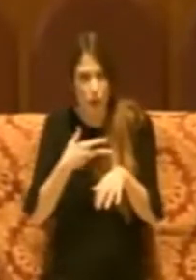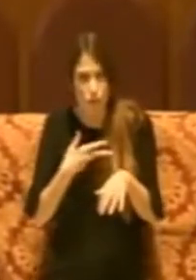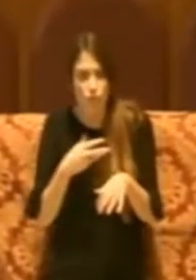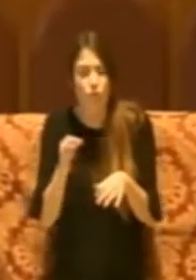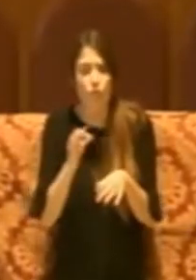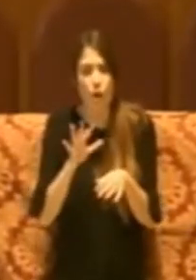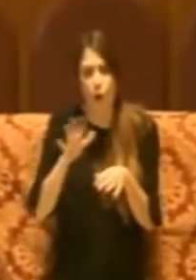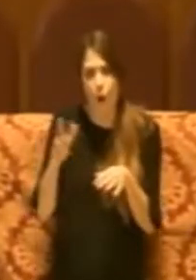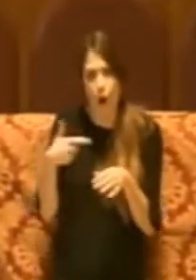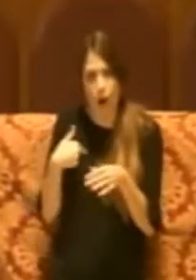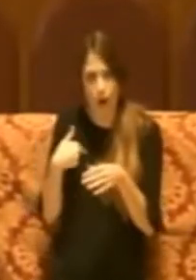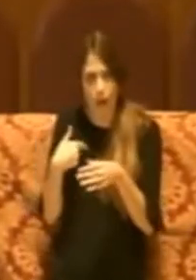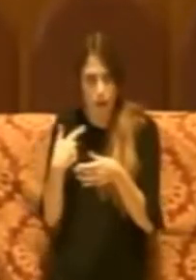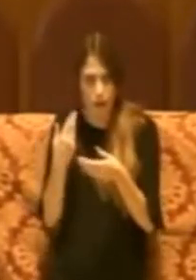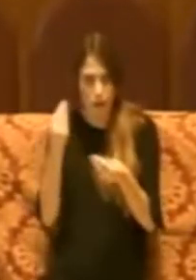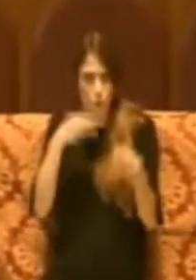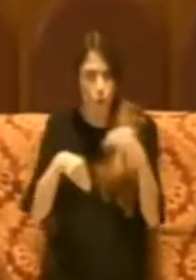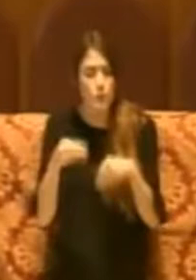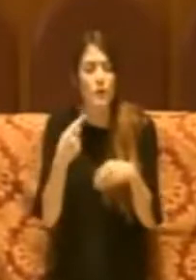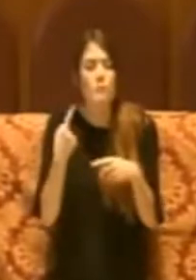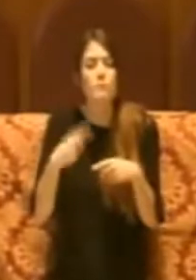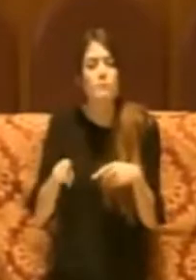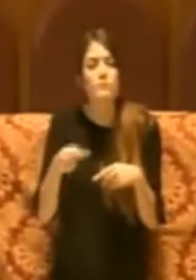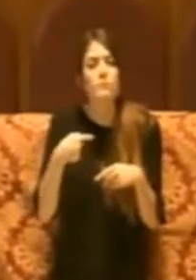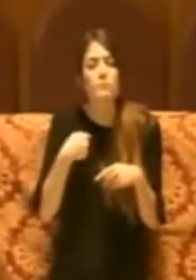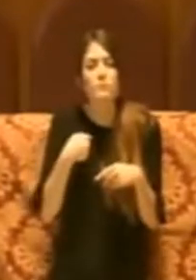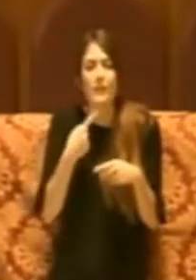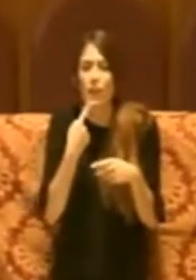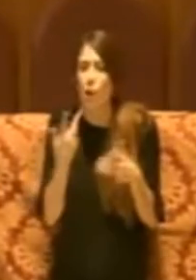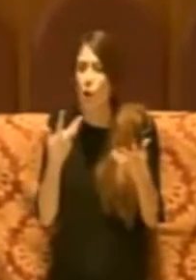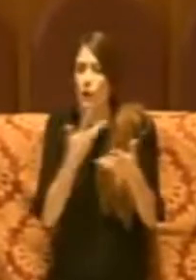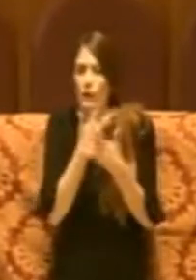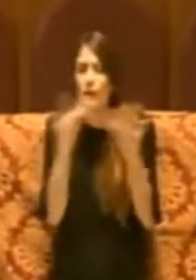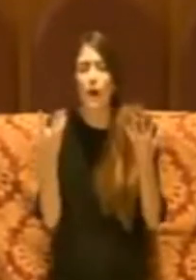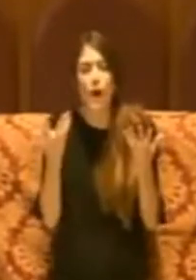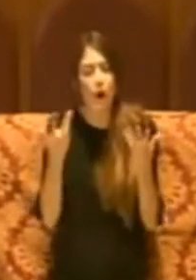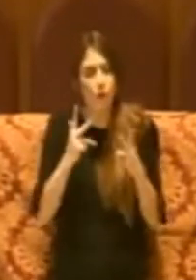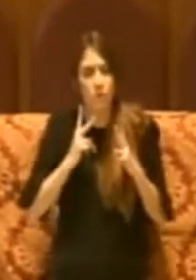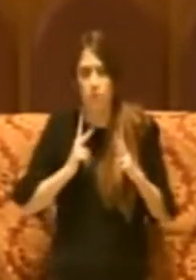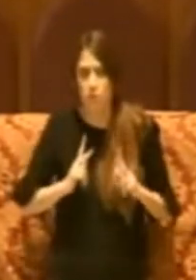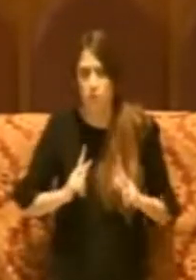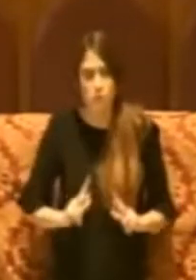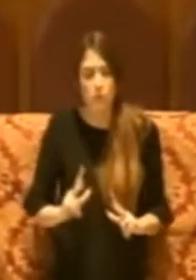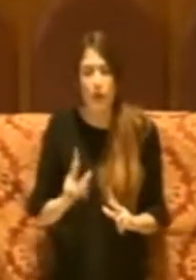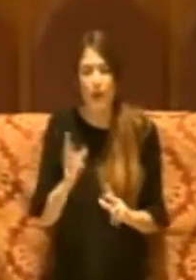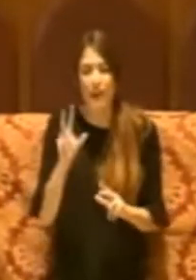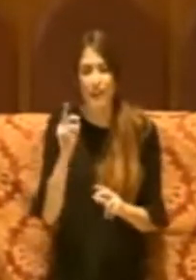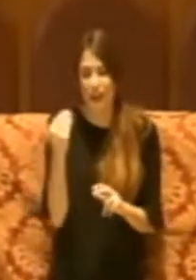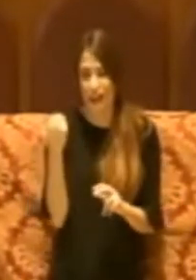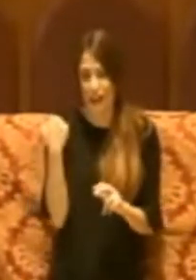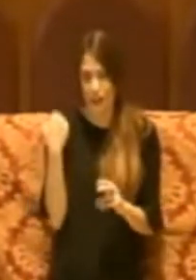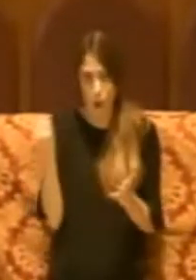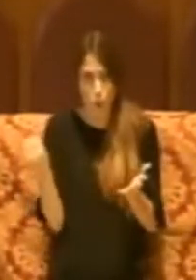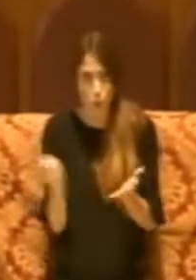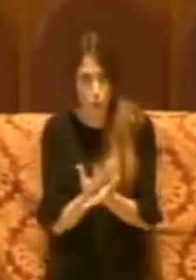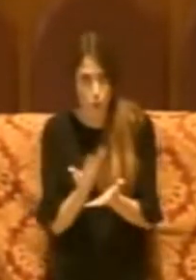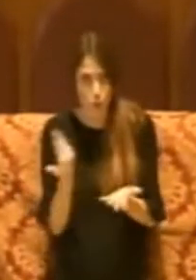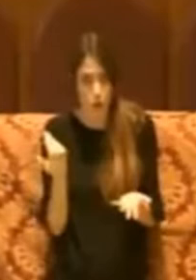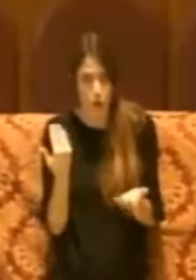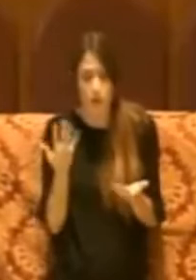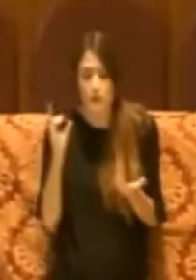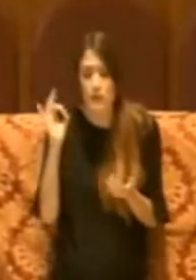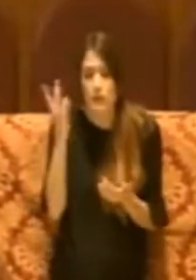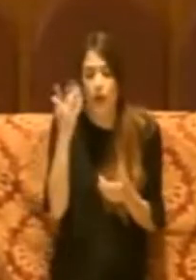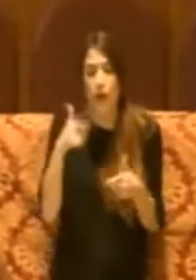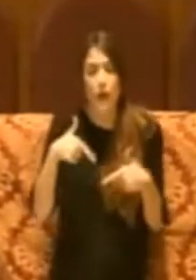Io lo dico con tanta tranquillità che tutto ciò che si è verificato il 30, qualora dovesse dare, io spero di